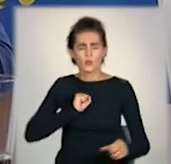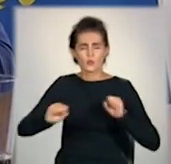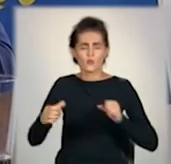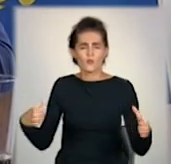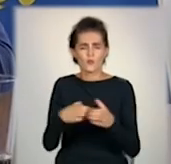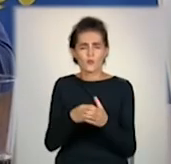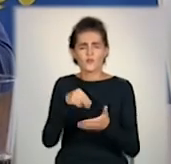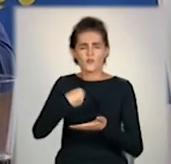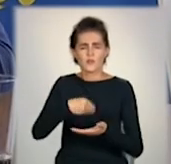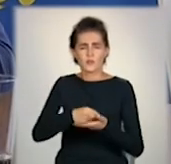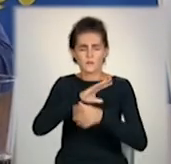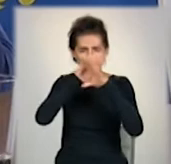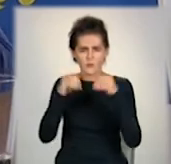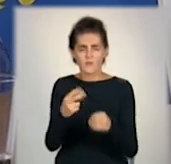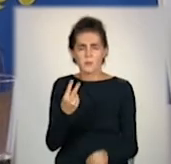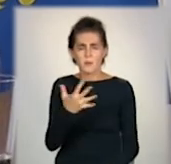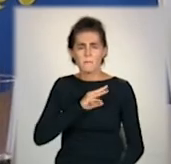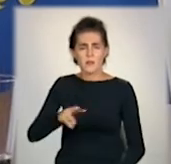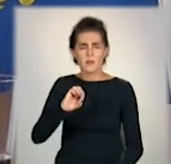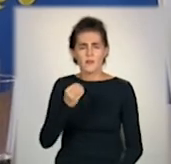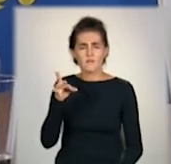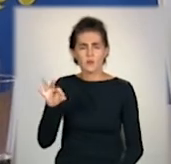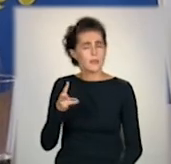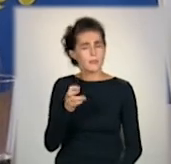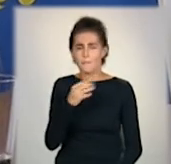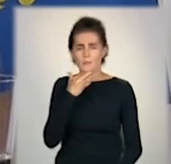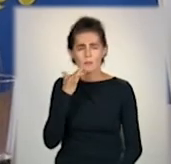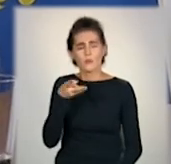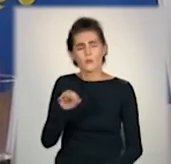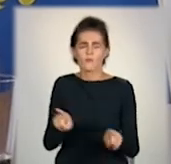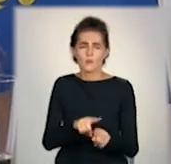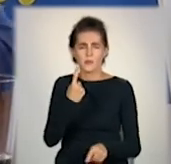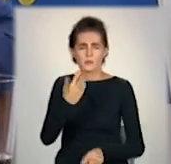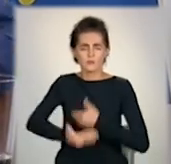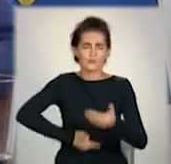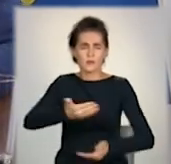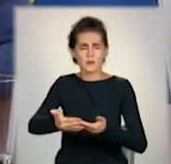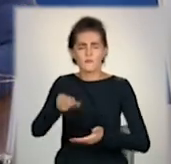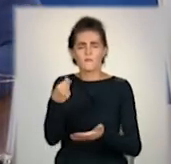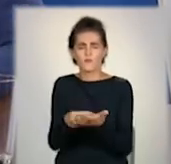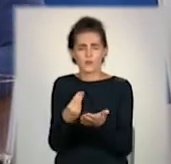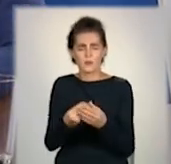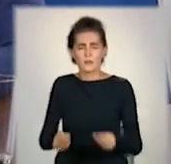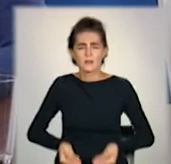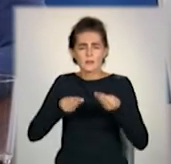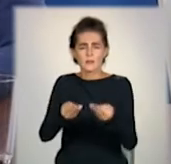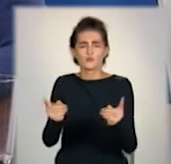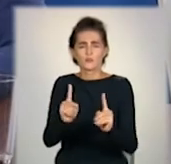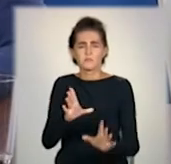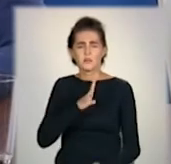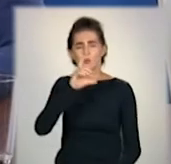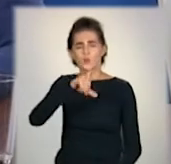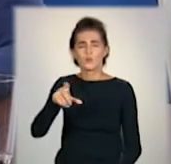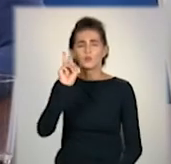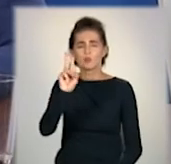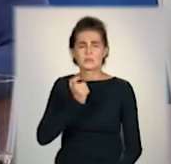установа, яка 25 мільйонів євро, це небагато з одного боку, але це вже перший крок, фінансує для того, щоб люди могли, ті,